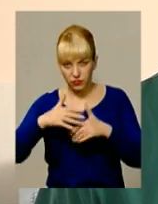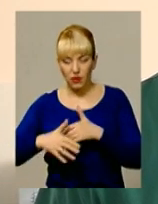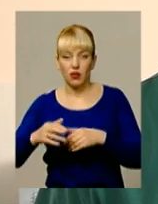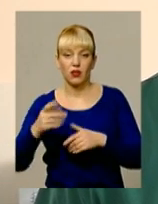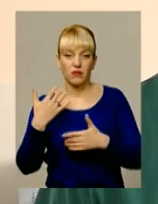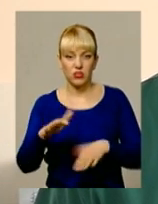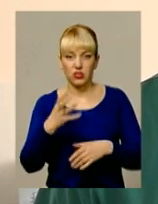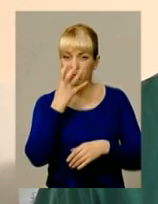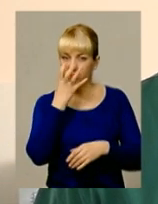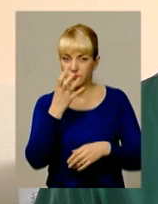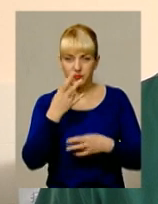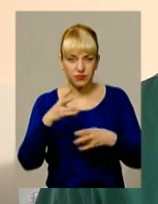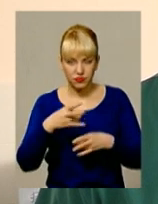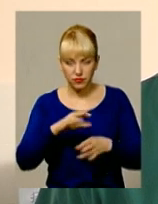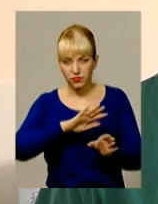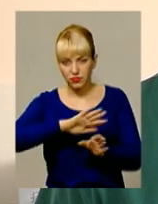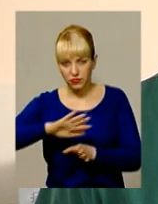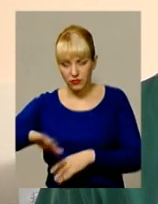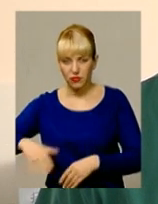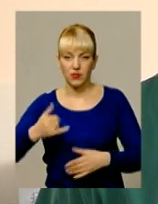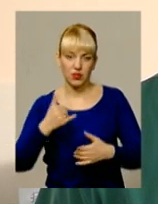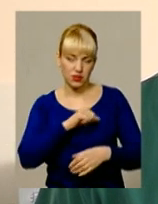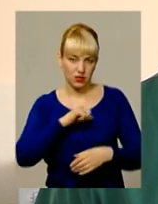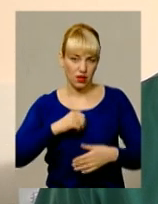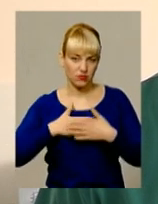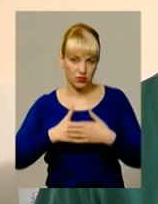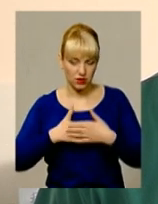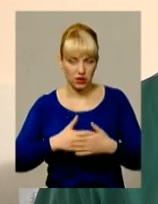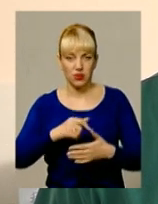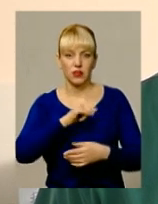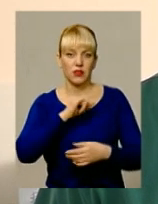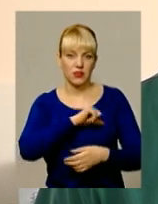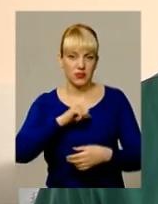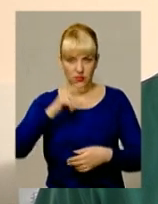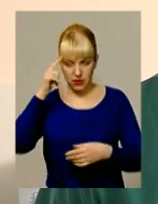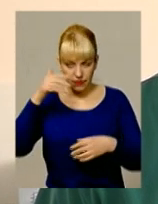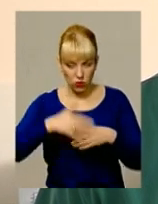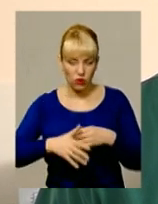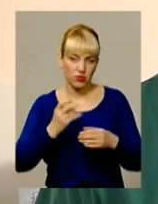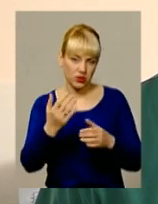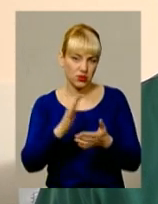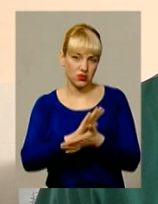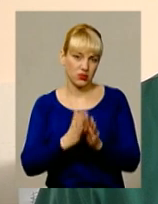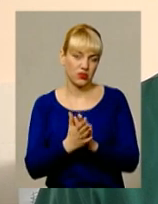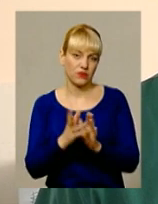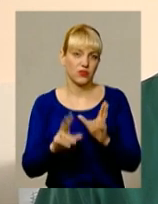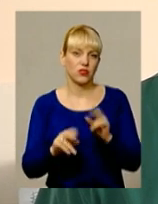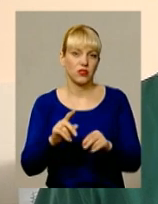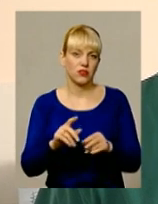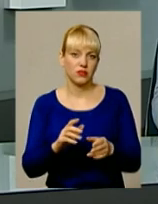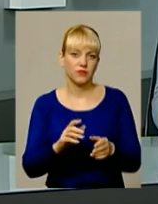штучної вентиляції вегень. У даний час хворий свідомості. Стан його стабільно важкий.